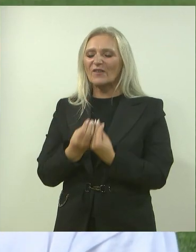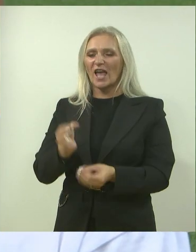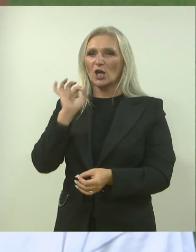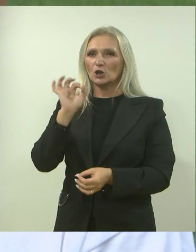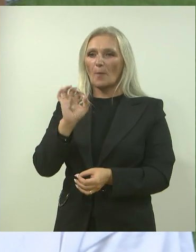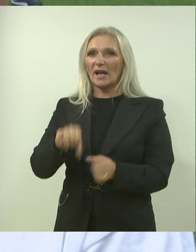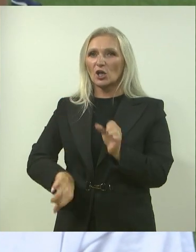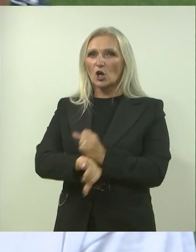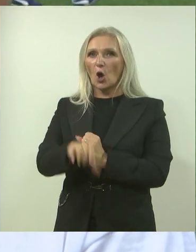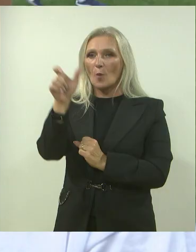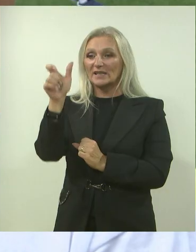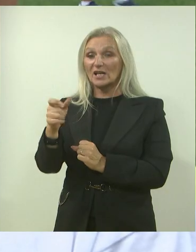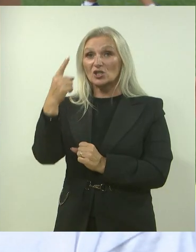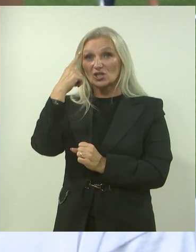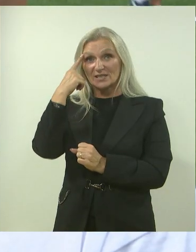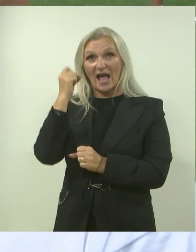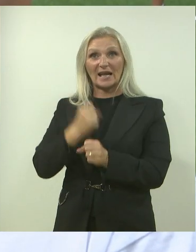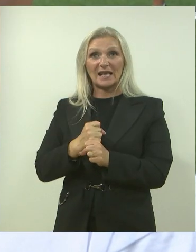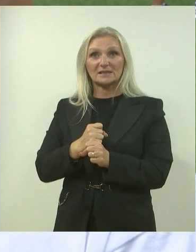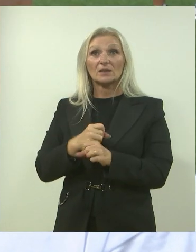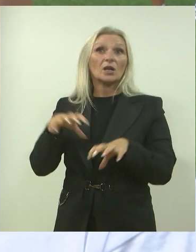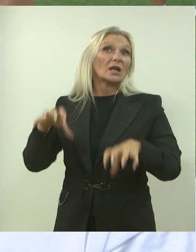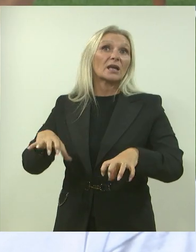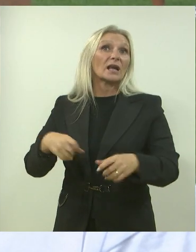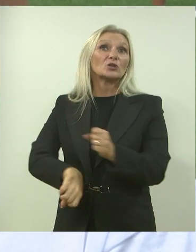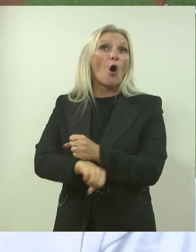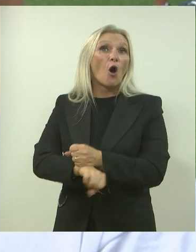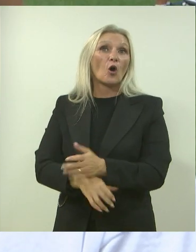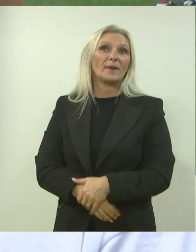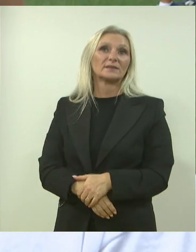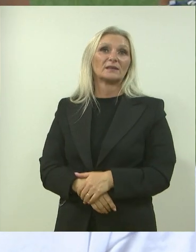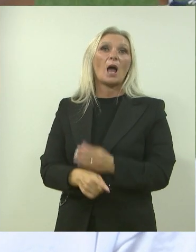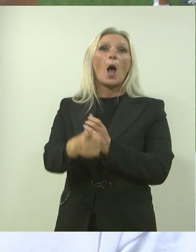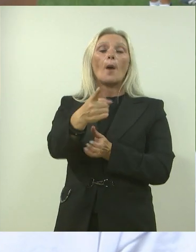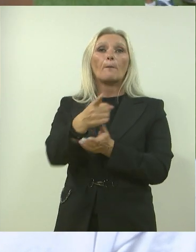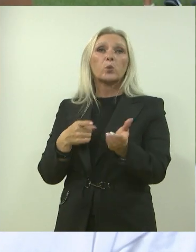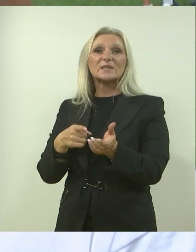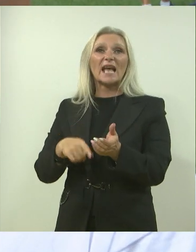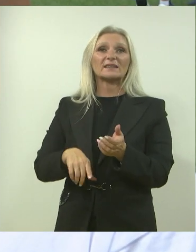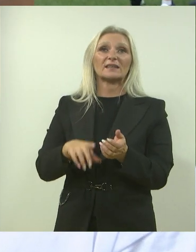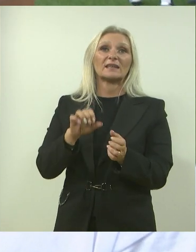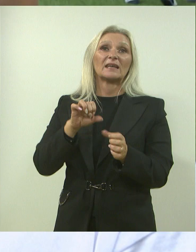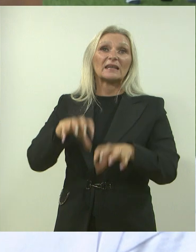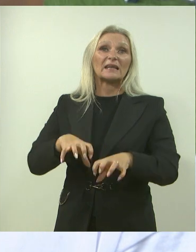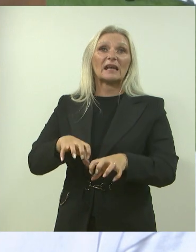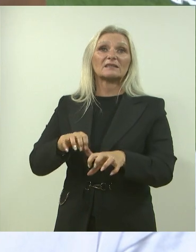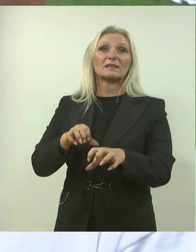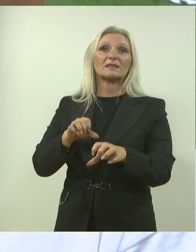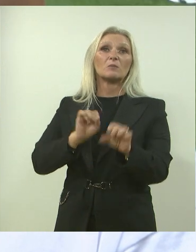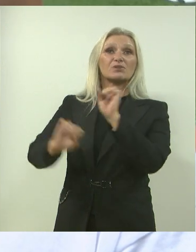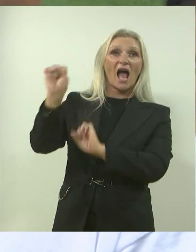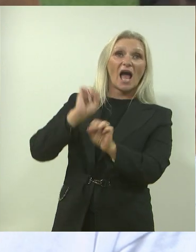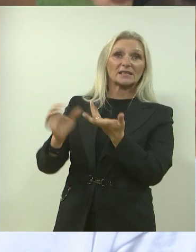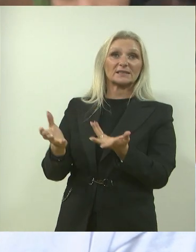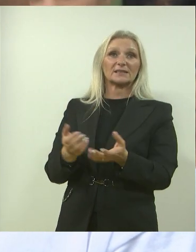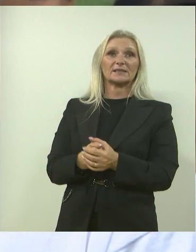raditi? Igrati nogomet. Samo to? Pucati, igrati, braniti. Nema norma